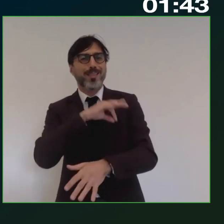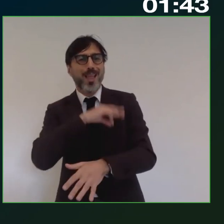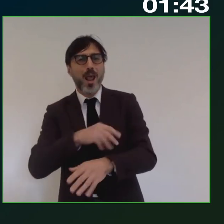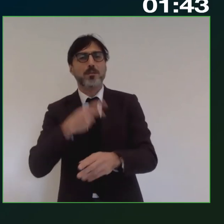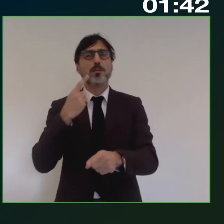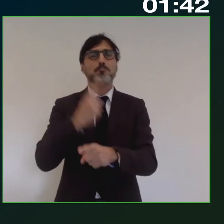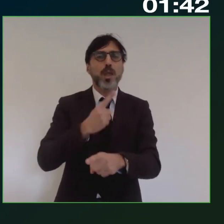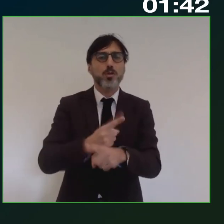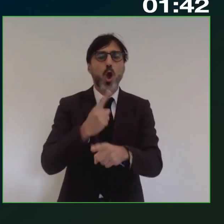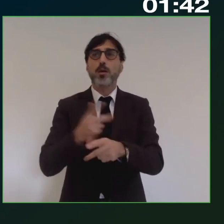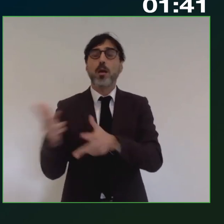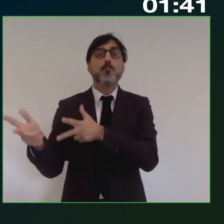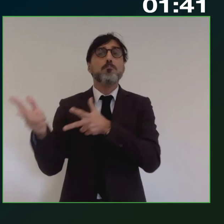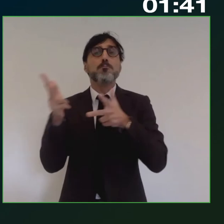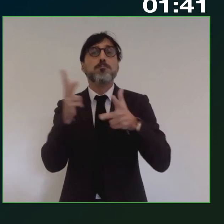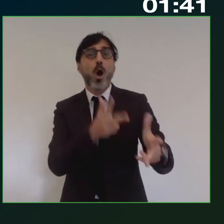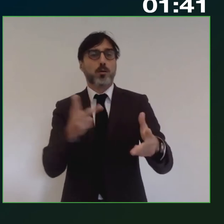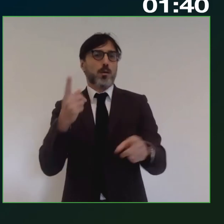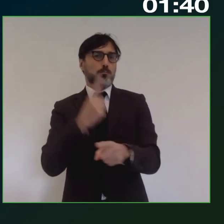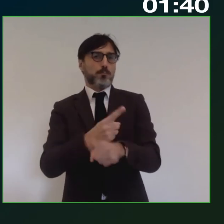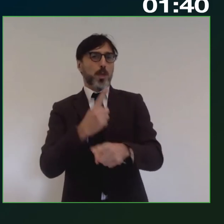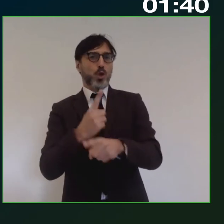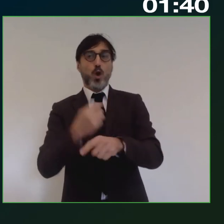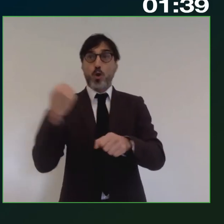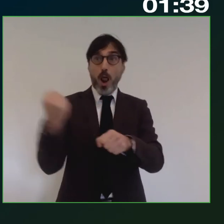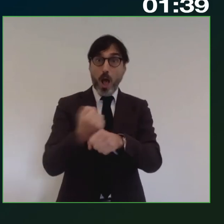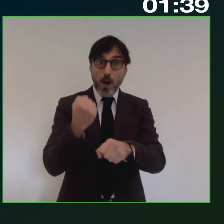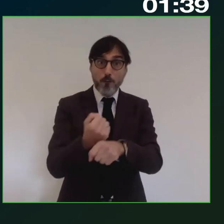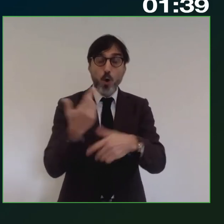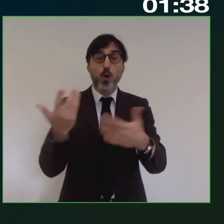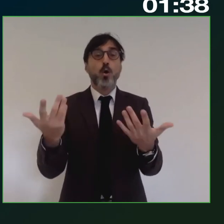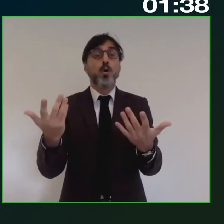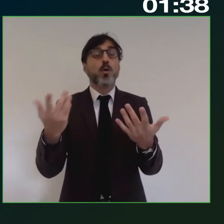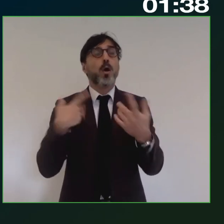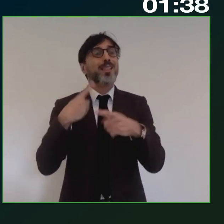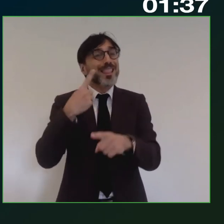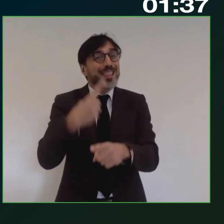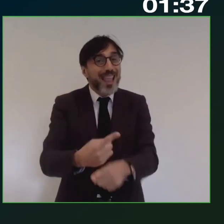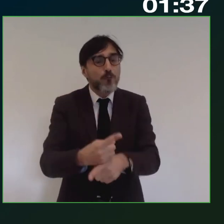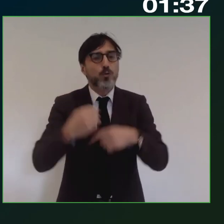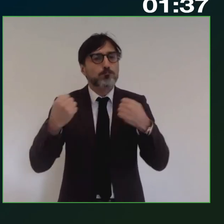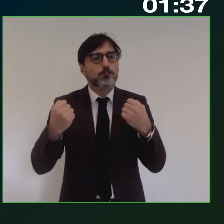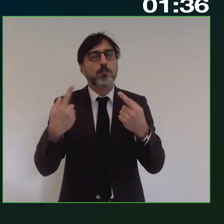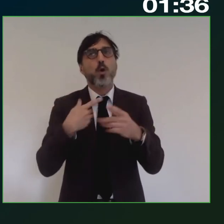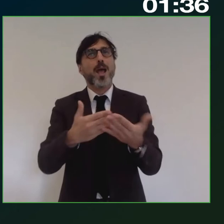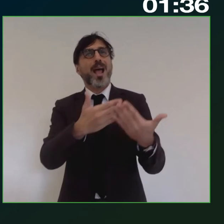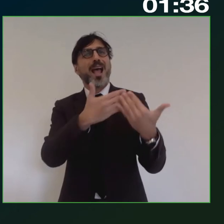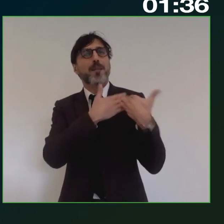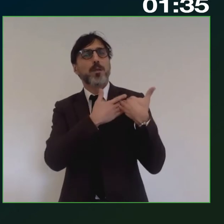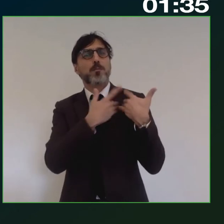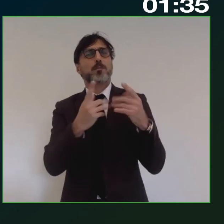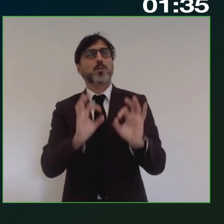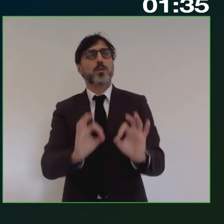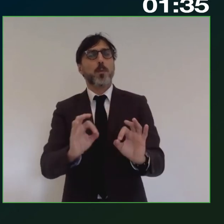portatori di questi fabbisogni del lavoro che possono devono esercitare responsabilmente la propria